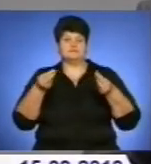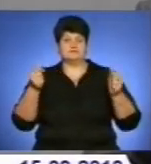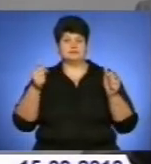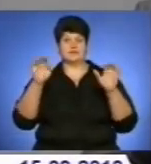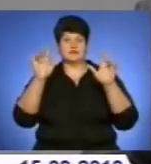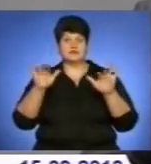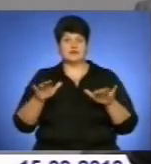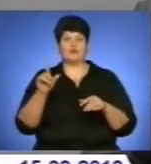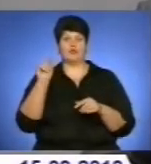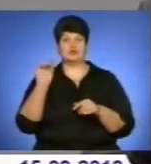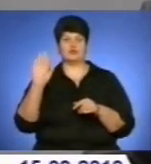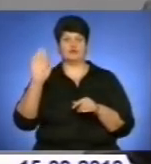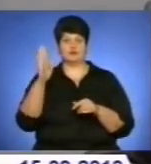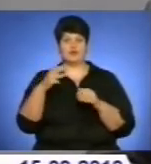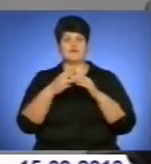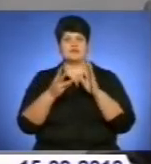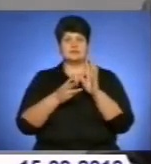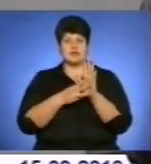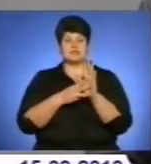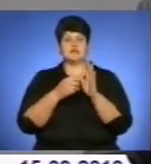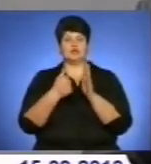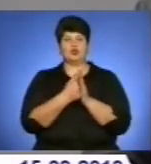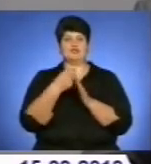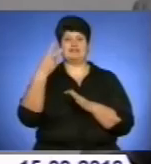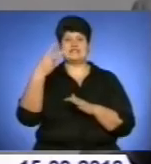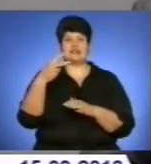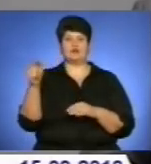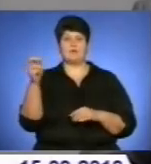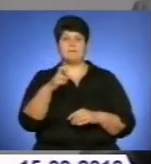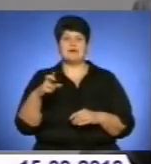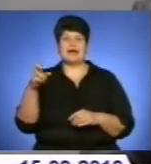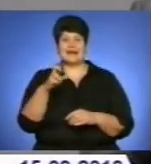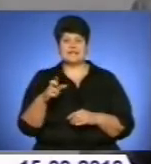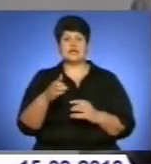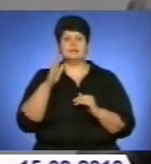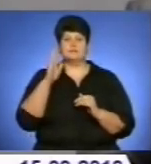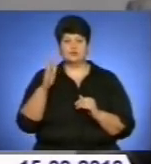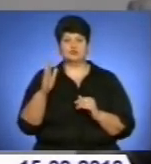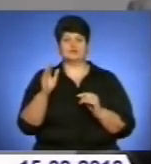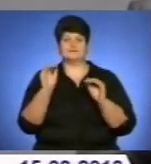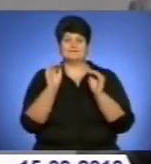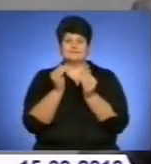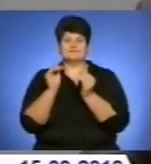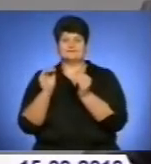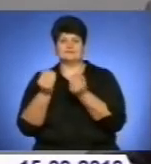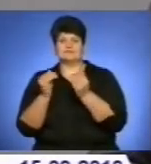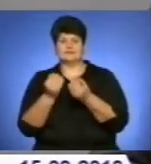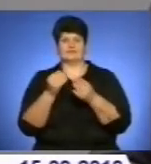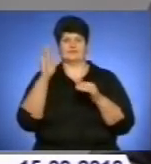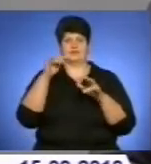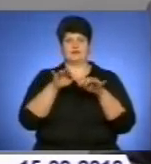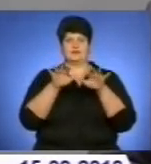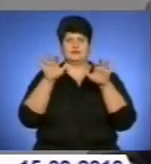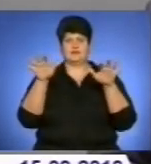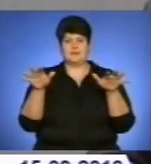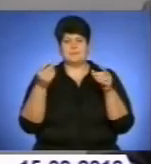кількість, яка була до того. Тобто баланс зберігається. Але позитив є той, що йде мінусова температура на вихідні, буде стриманий